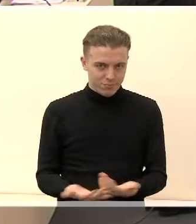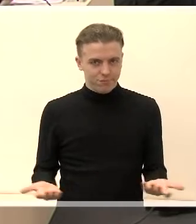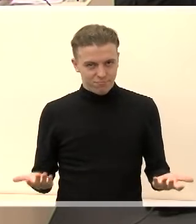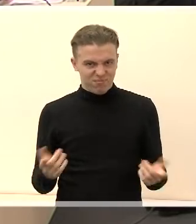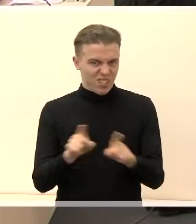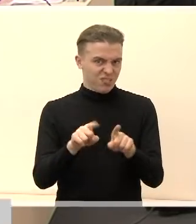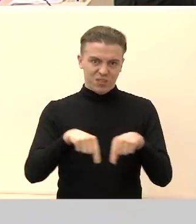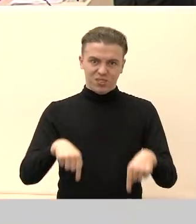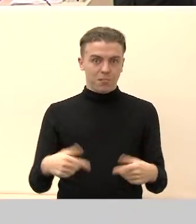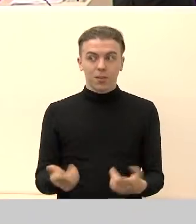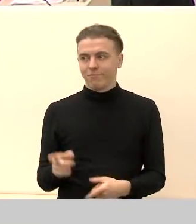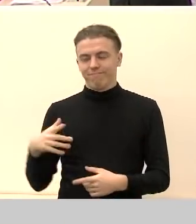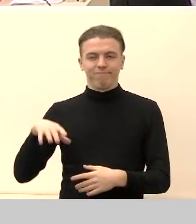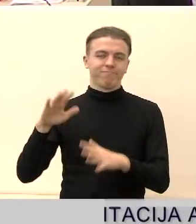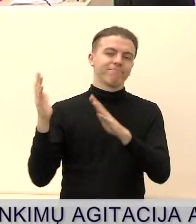Replika.